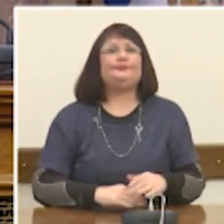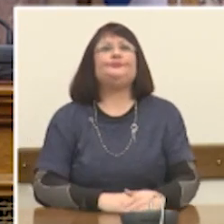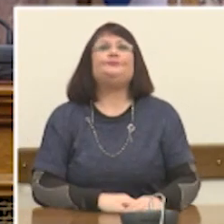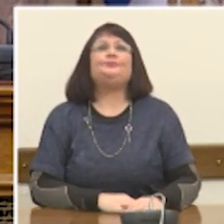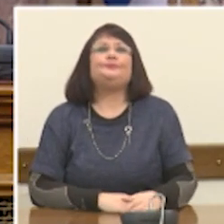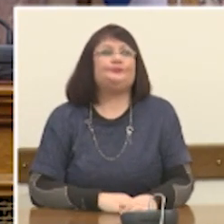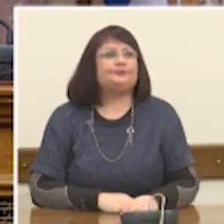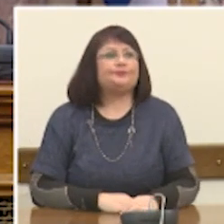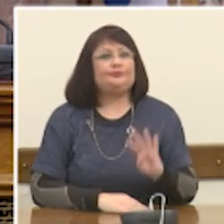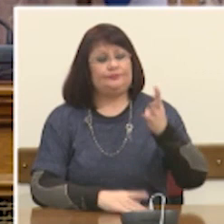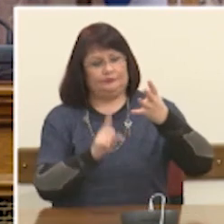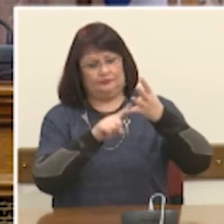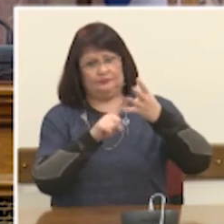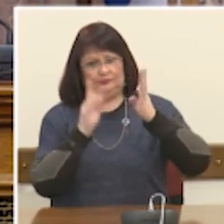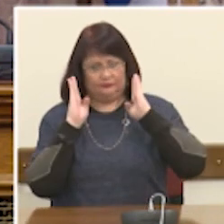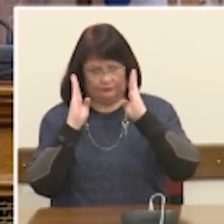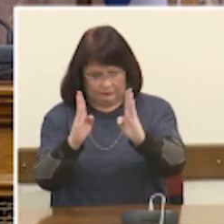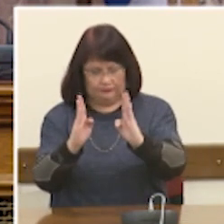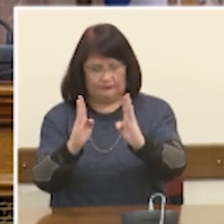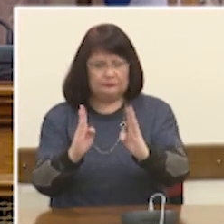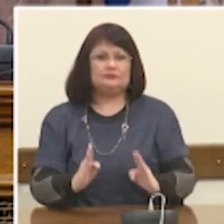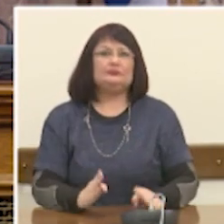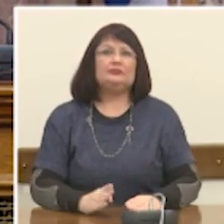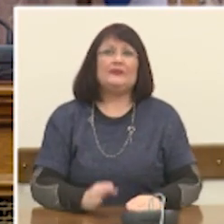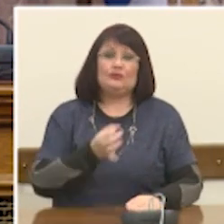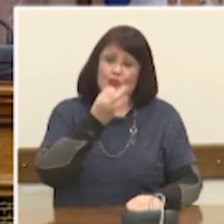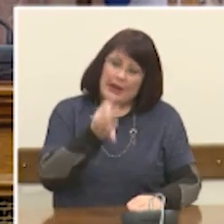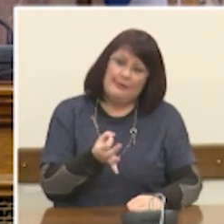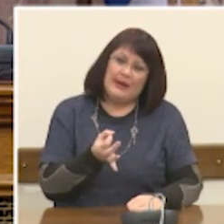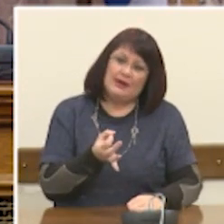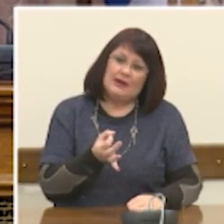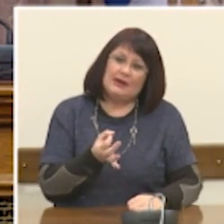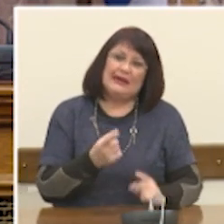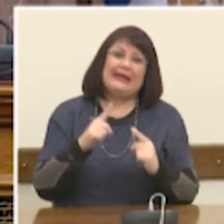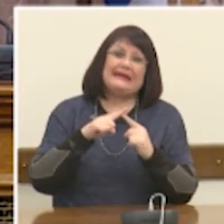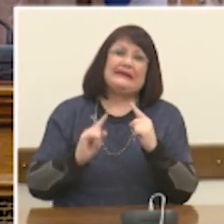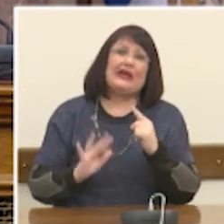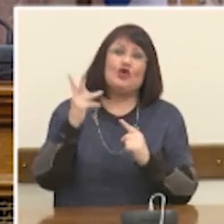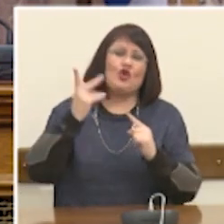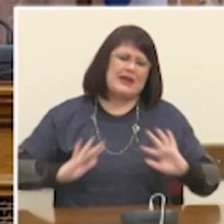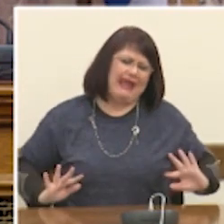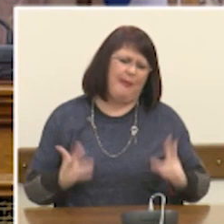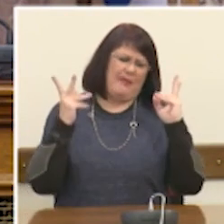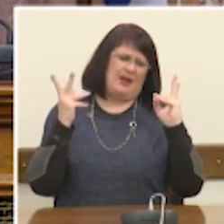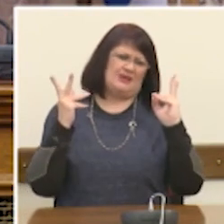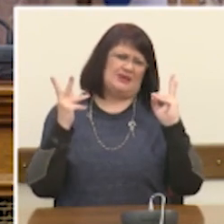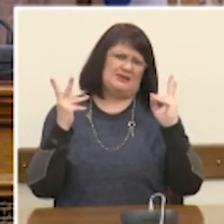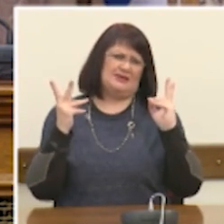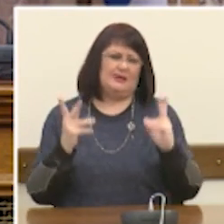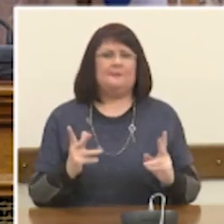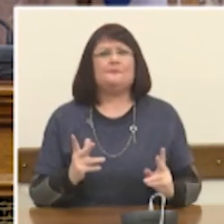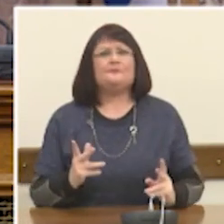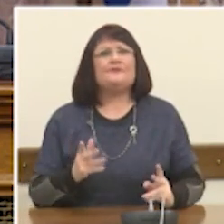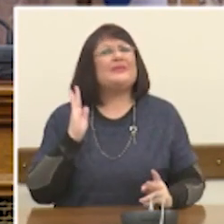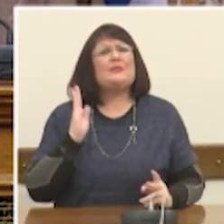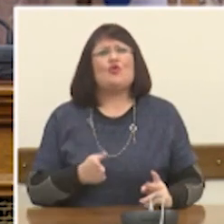Τέταρτη κατεύθυνση είναι αυτό το οποίο ονομάζουμε τεχνολογική επανάσταση και το τι μπορεί